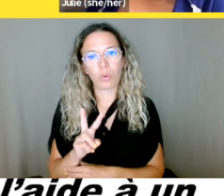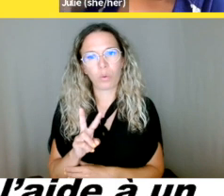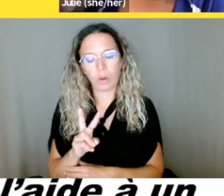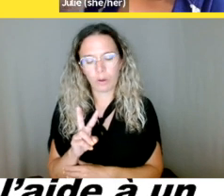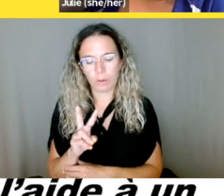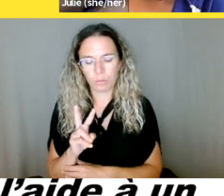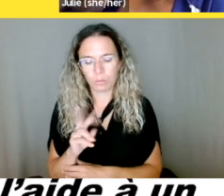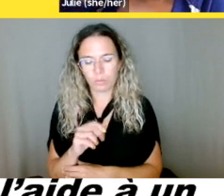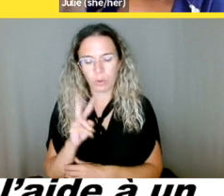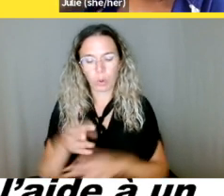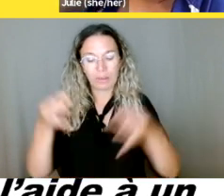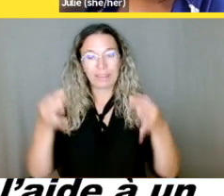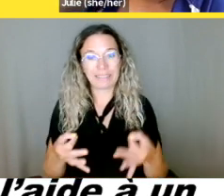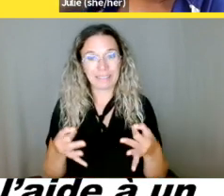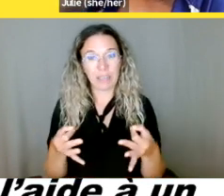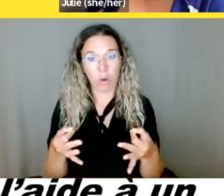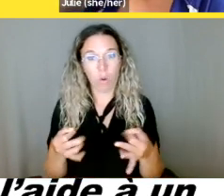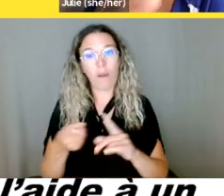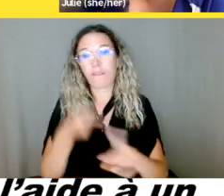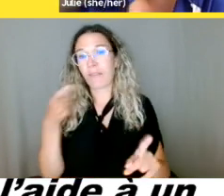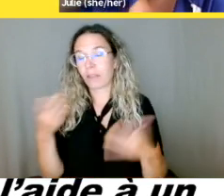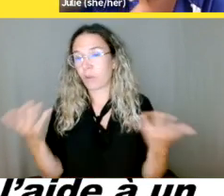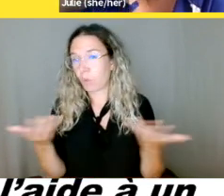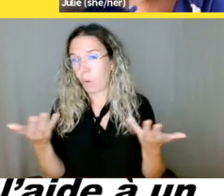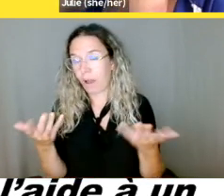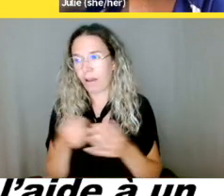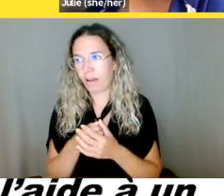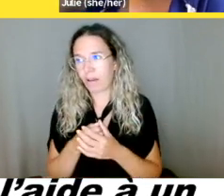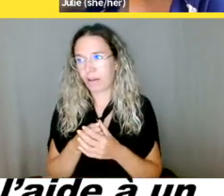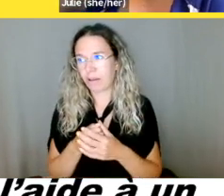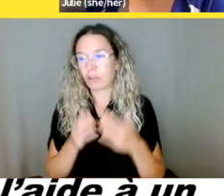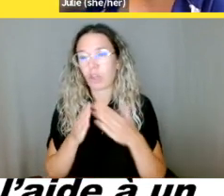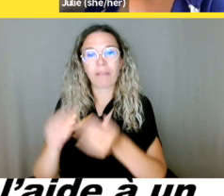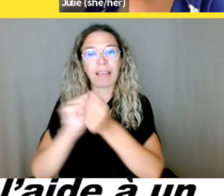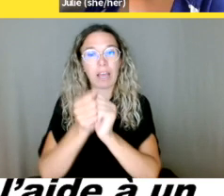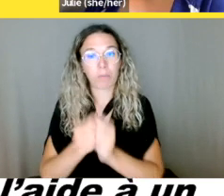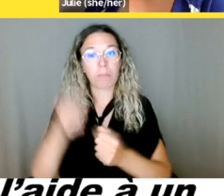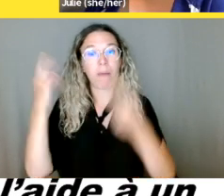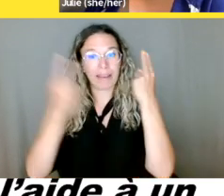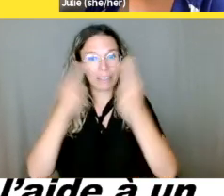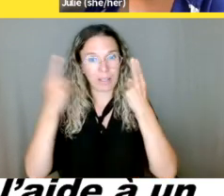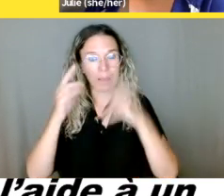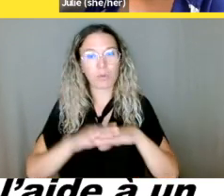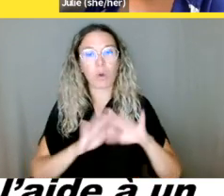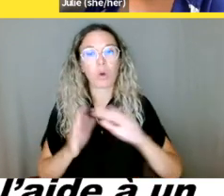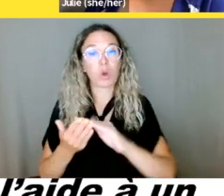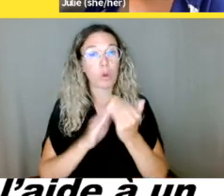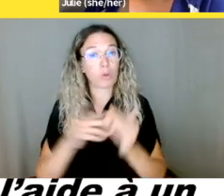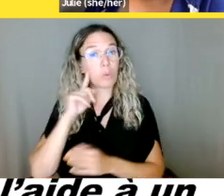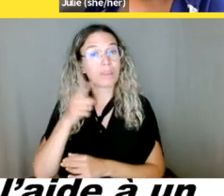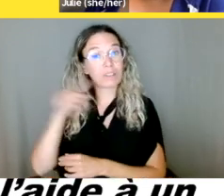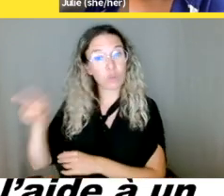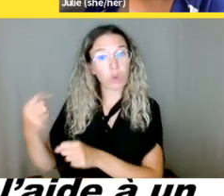raisonnable de la communauté sourde. Donc, c'est la décision, l'affaire